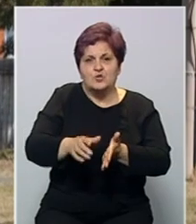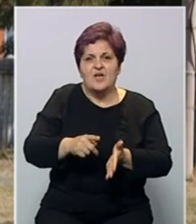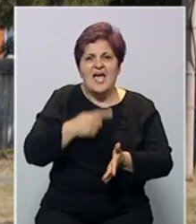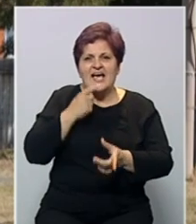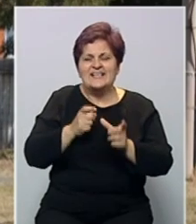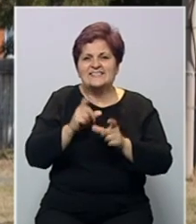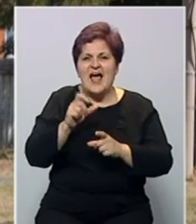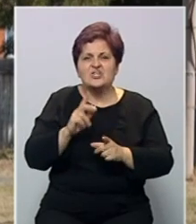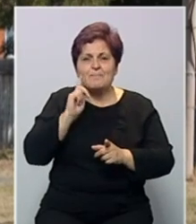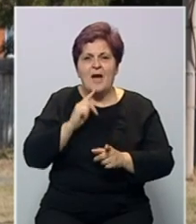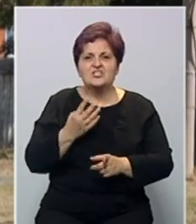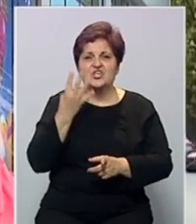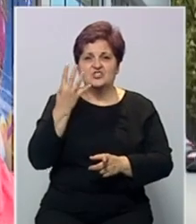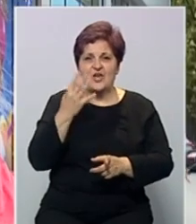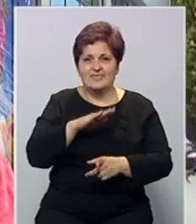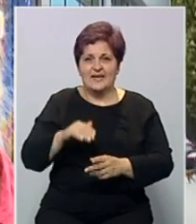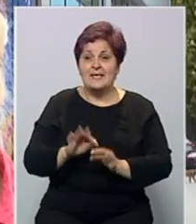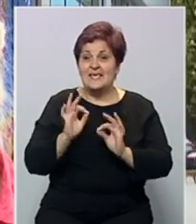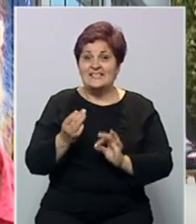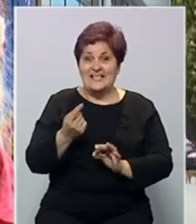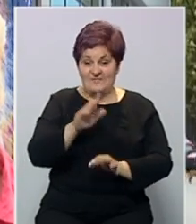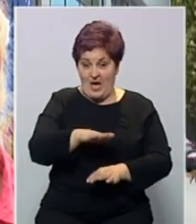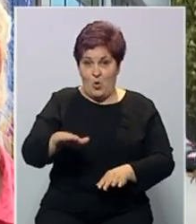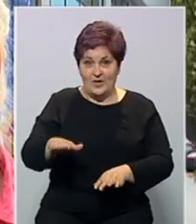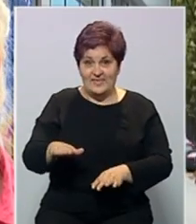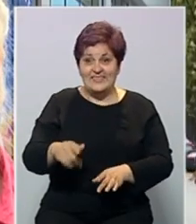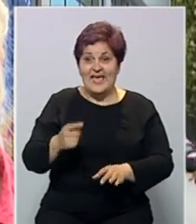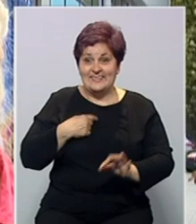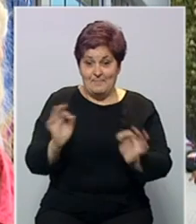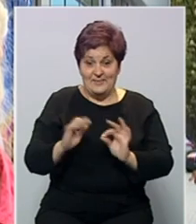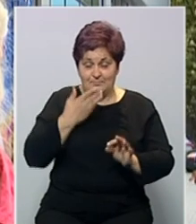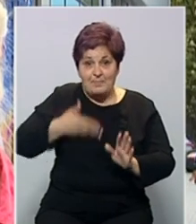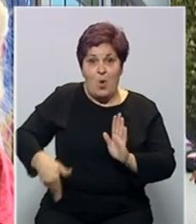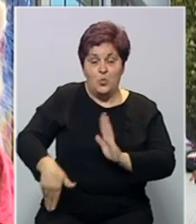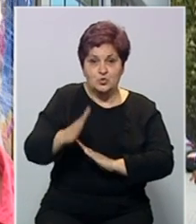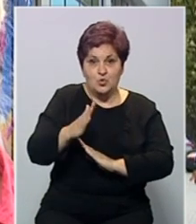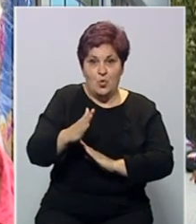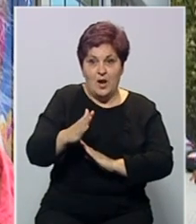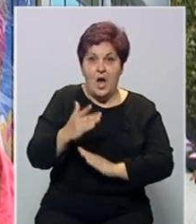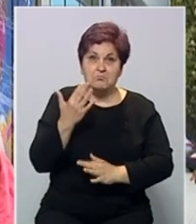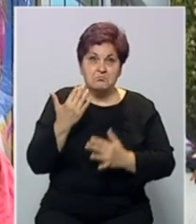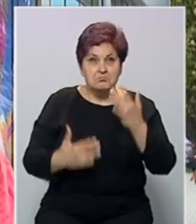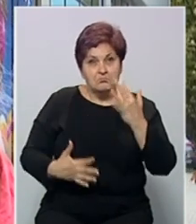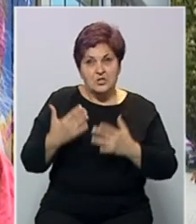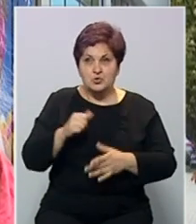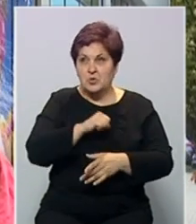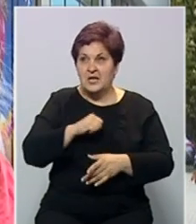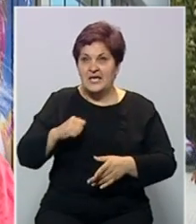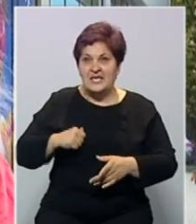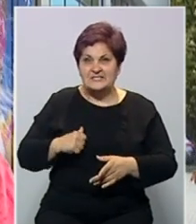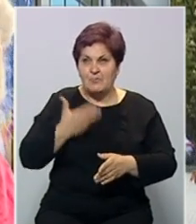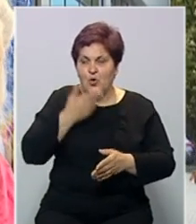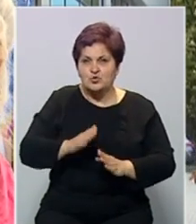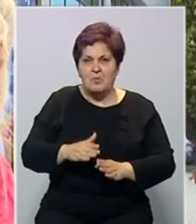slađona drljača, majka četiri osnovca. Za svako djete, da bi ga spremili u školu, računaću sad samo pribor,